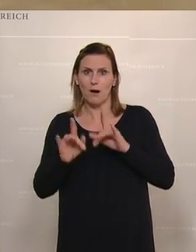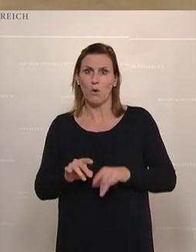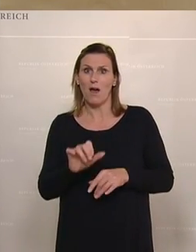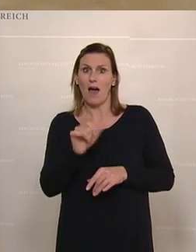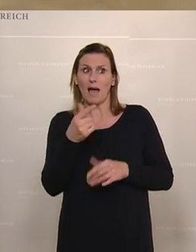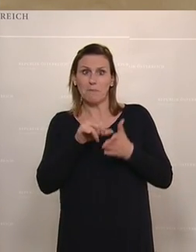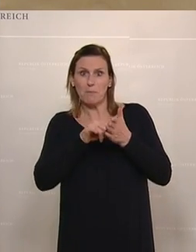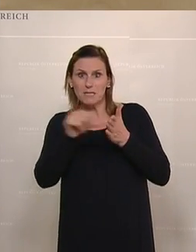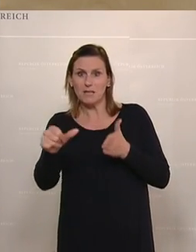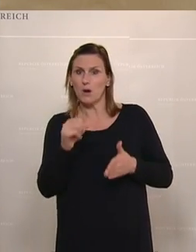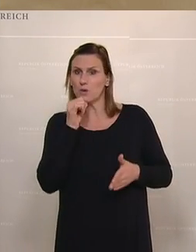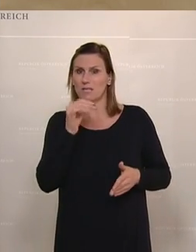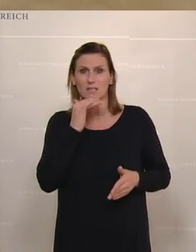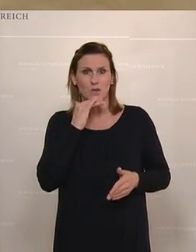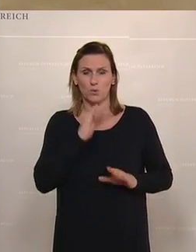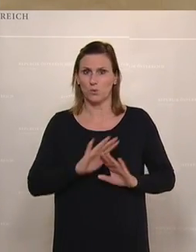nicht aus.